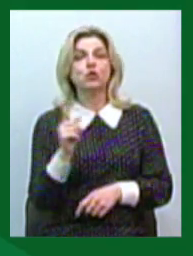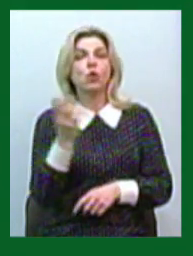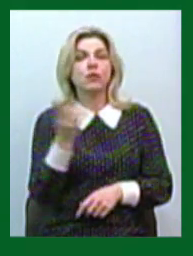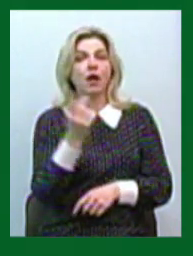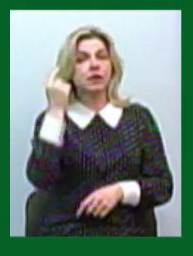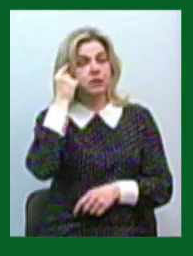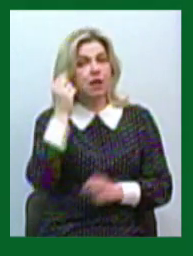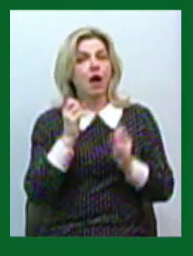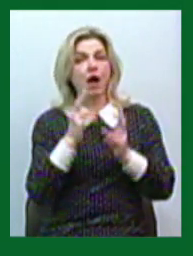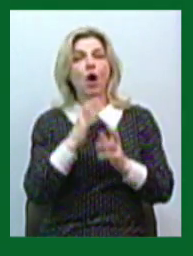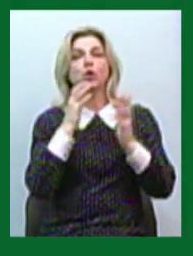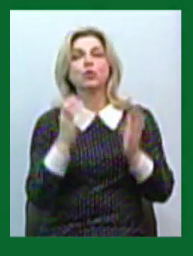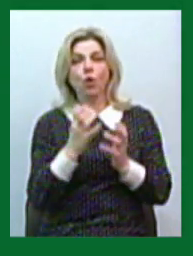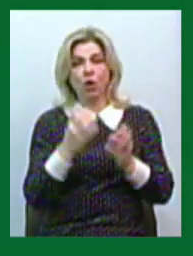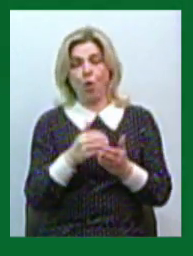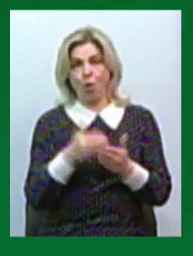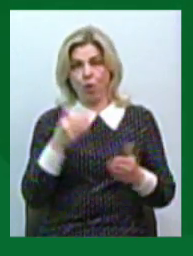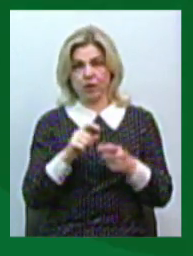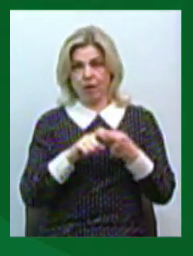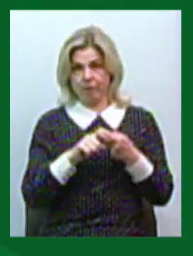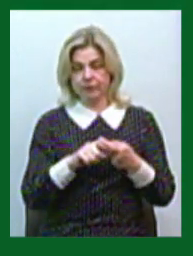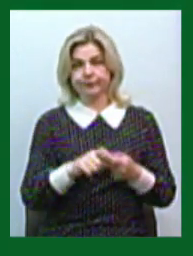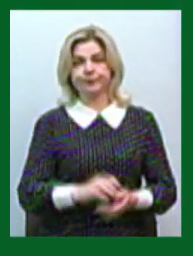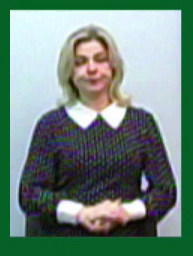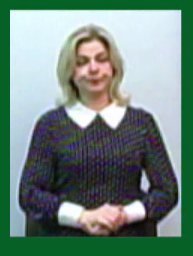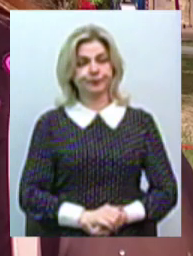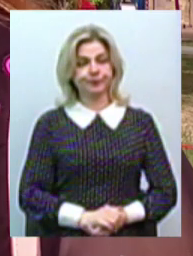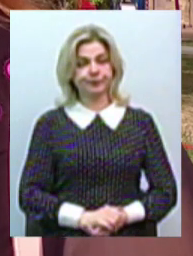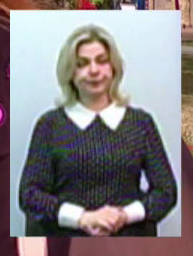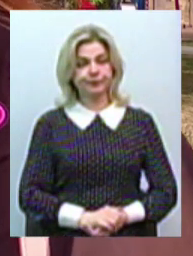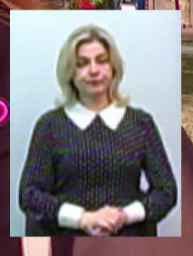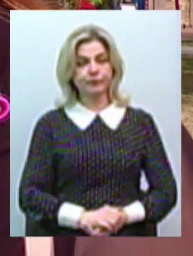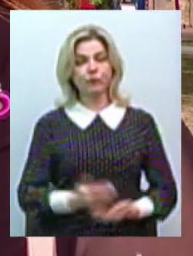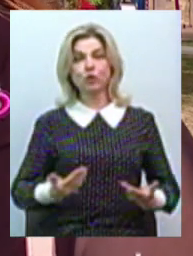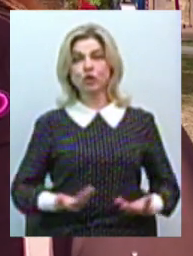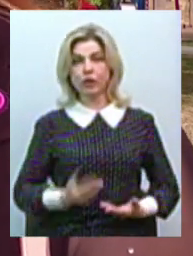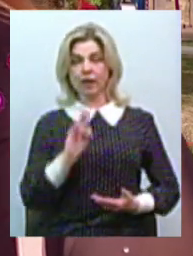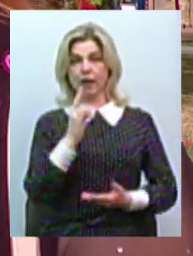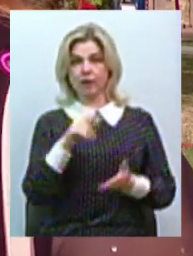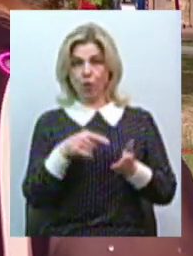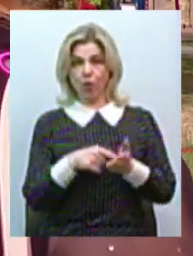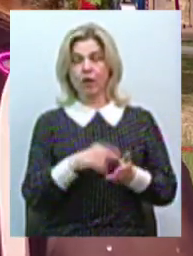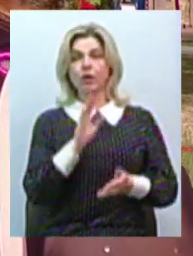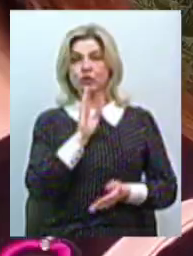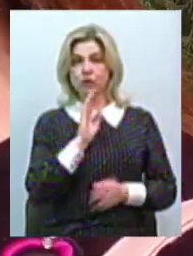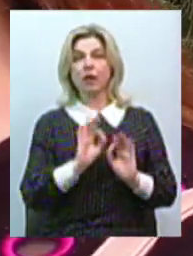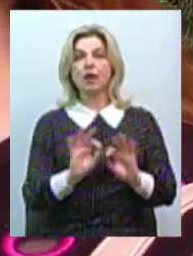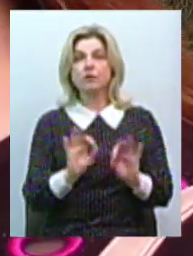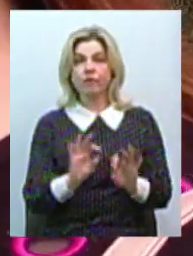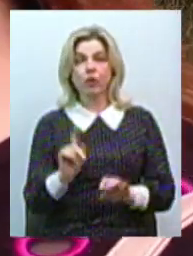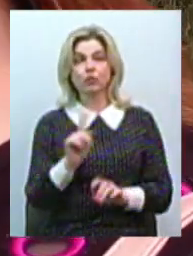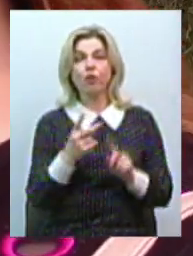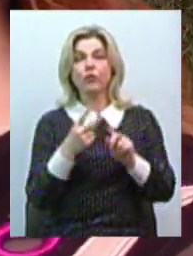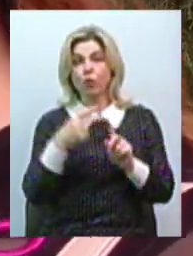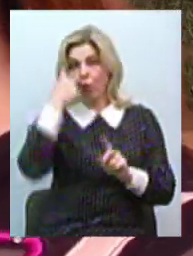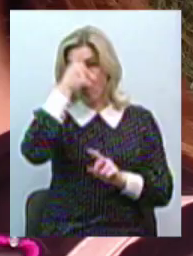як уберегтися від паразитів – далі у матеріалі. Жителька Миколаїва Олена Олексєєва розповідає, другий